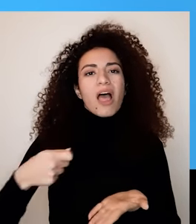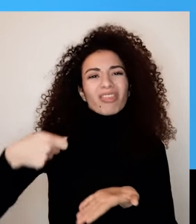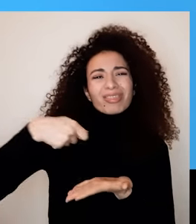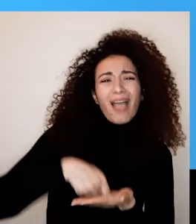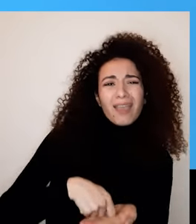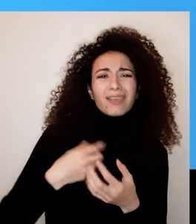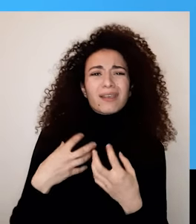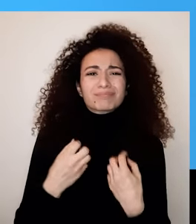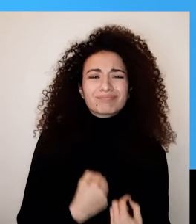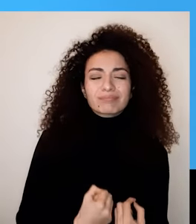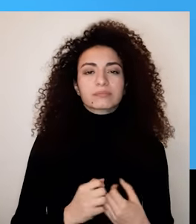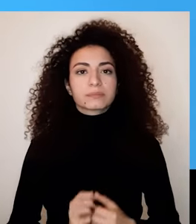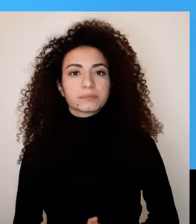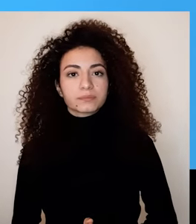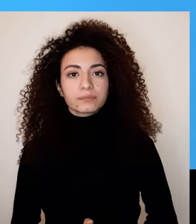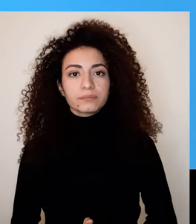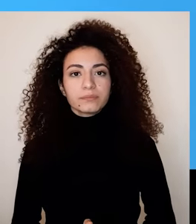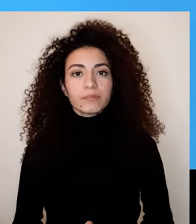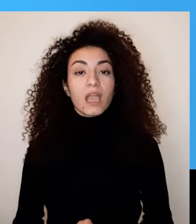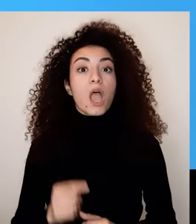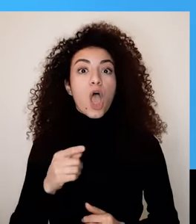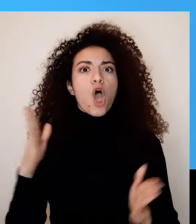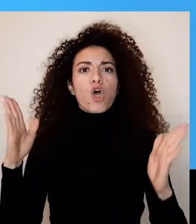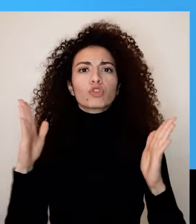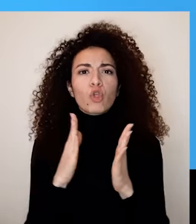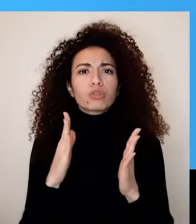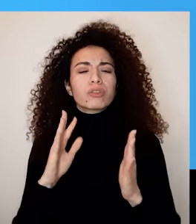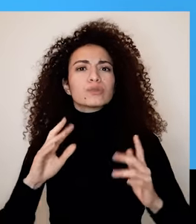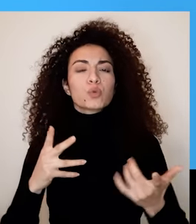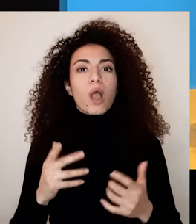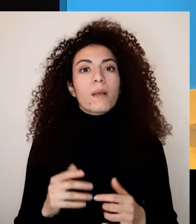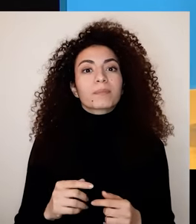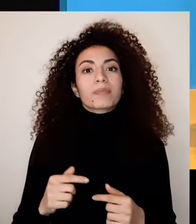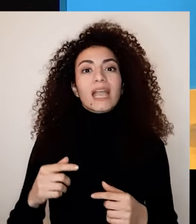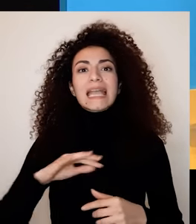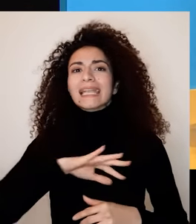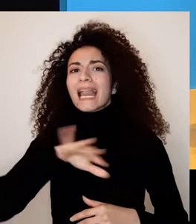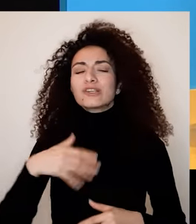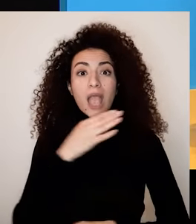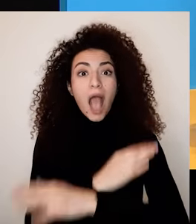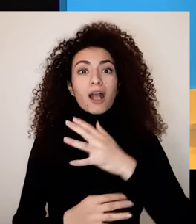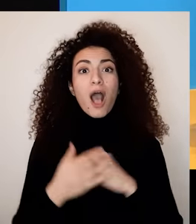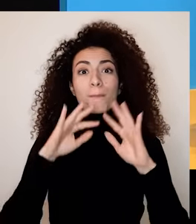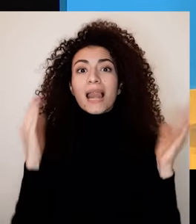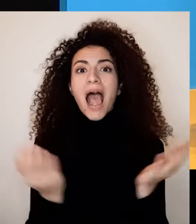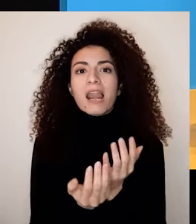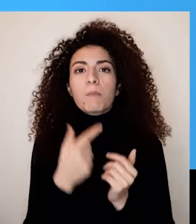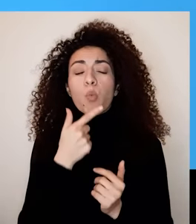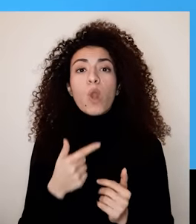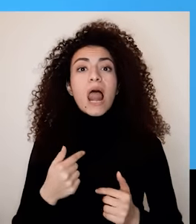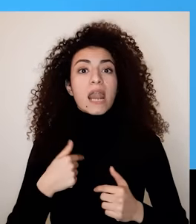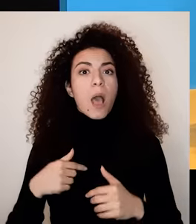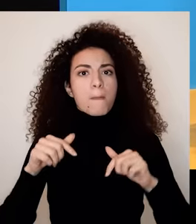على المستوى الفردي أو المؤسساتي بتتناقض مع شعار حركة الإعاقة بالعالم لا شيء عنا بدوننا